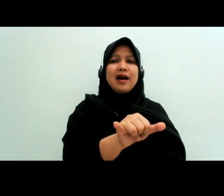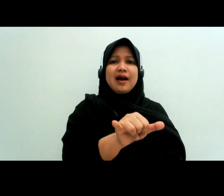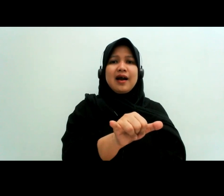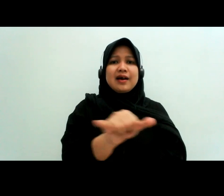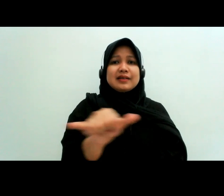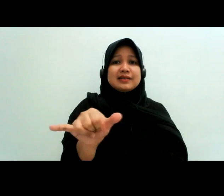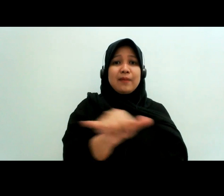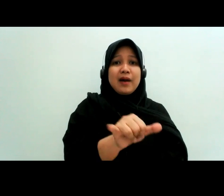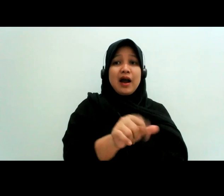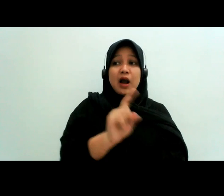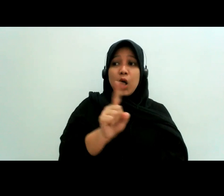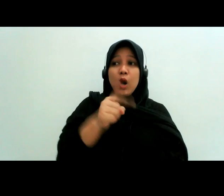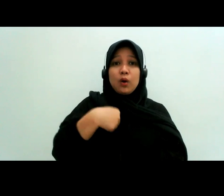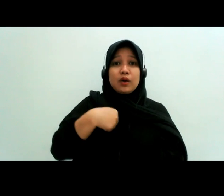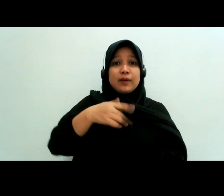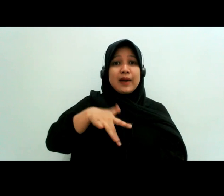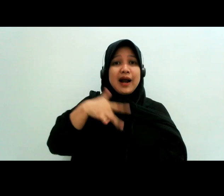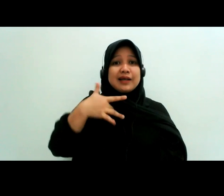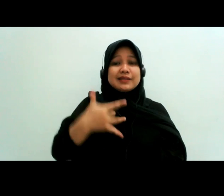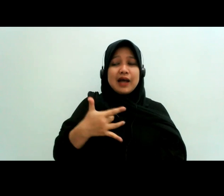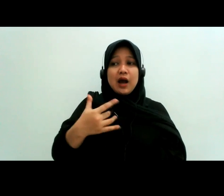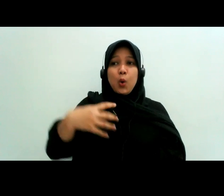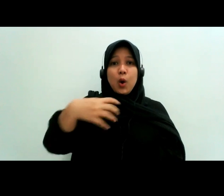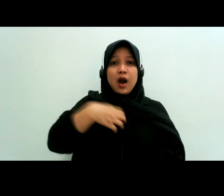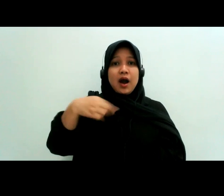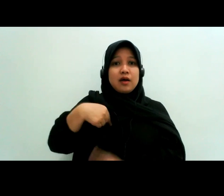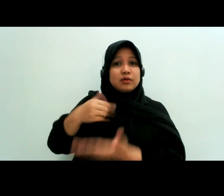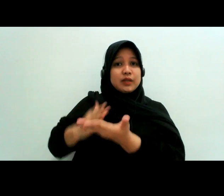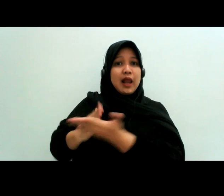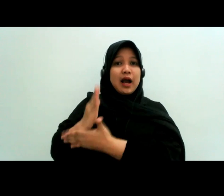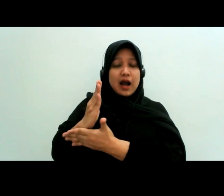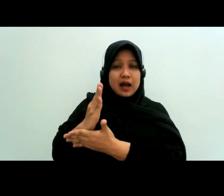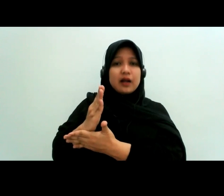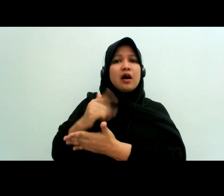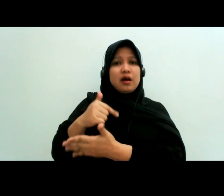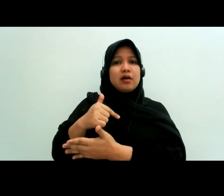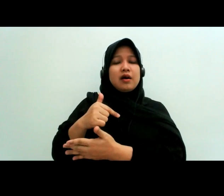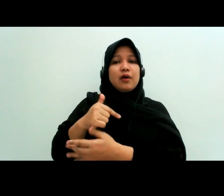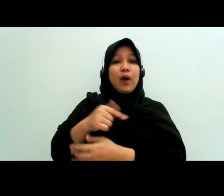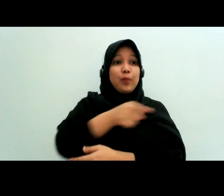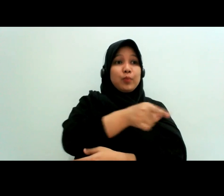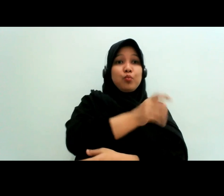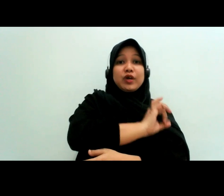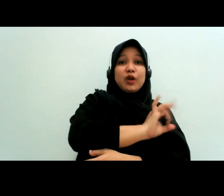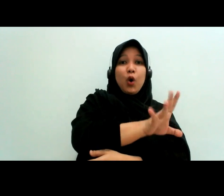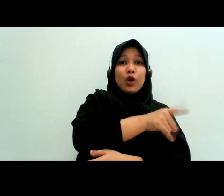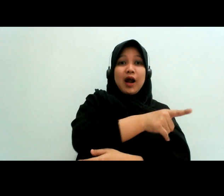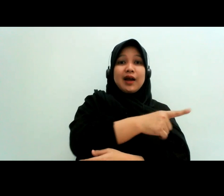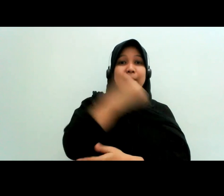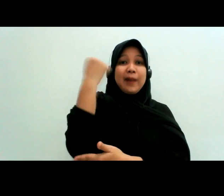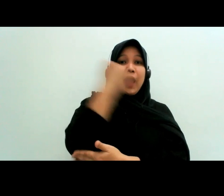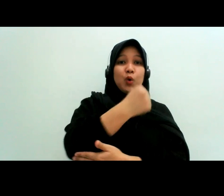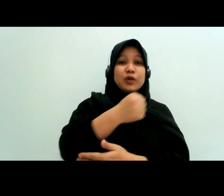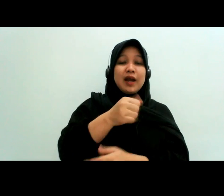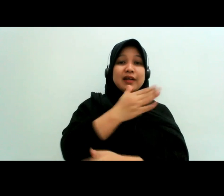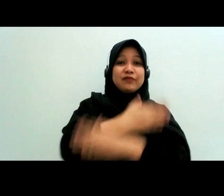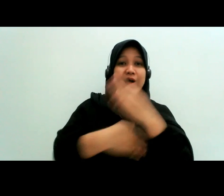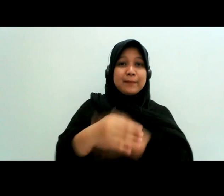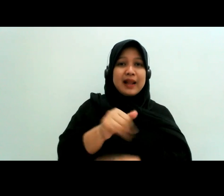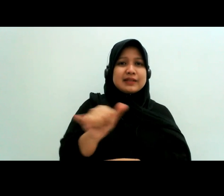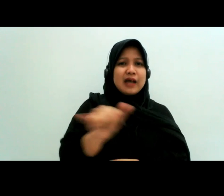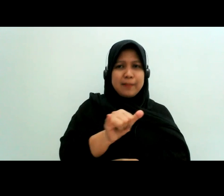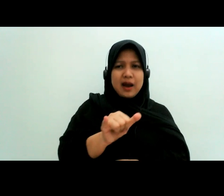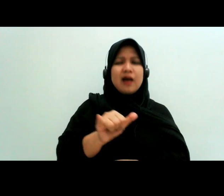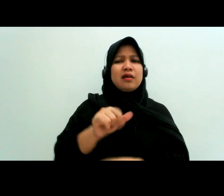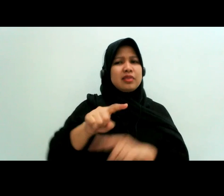kalau dia merasa haknya dilanggar gitu ya walaupun si pelanggar haknya adalah juga sesama penyerang di Fable nah